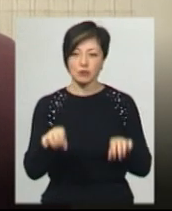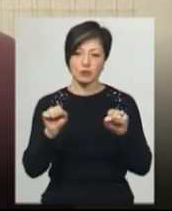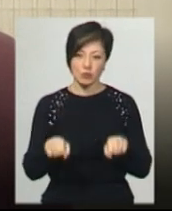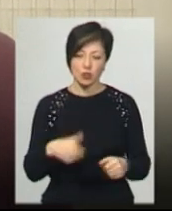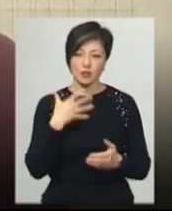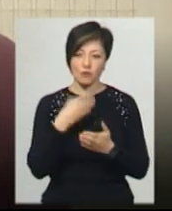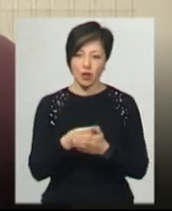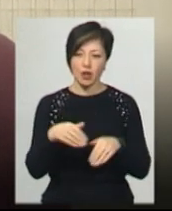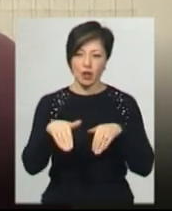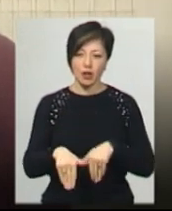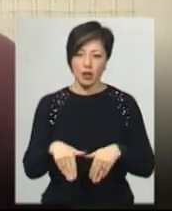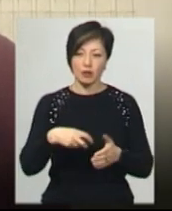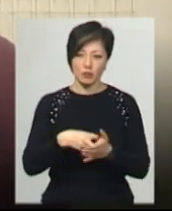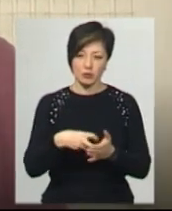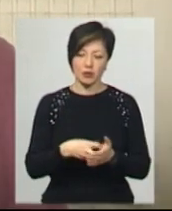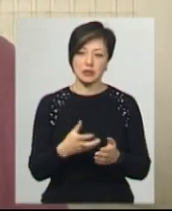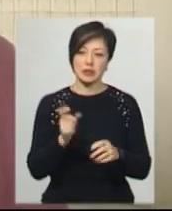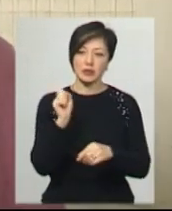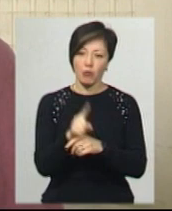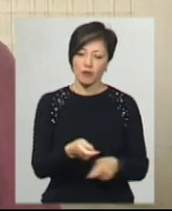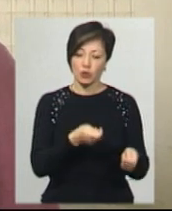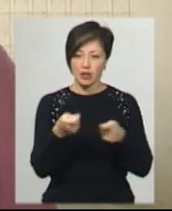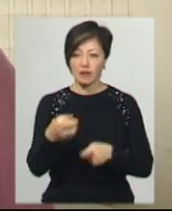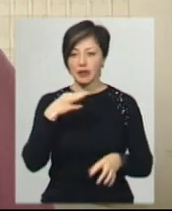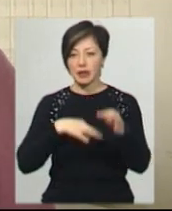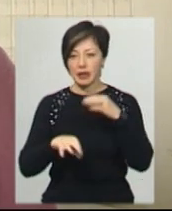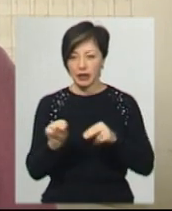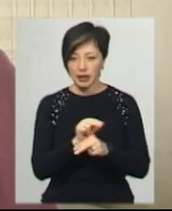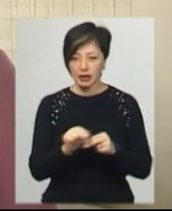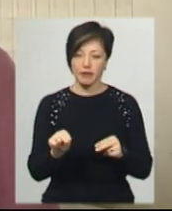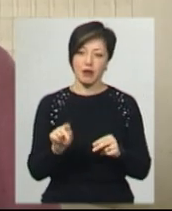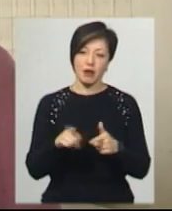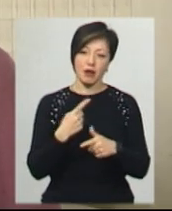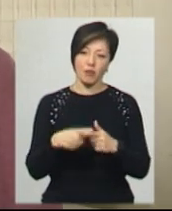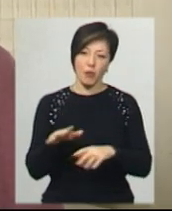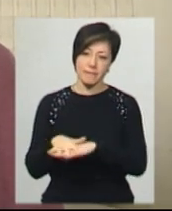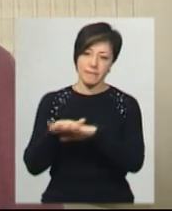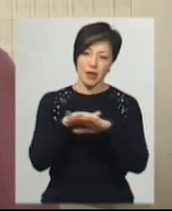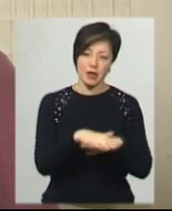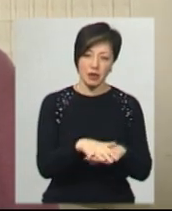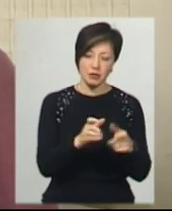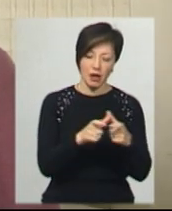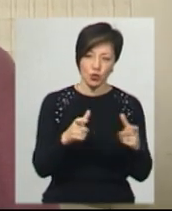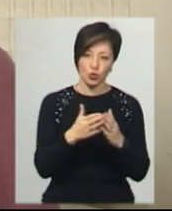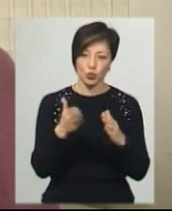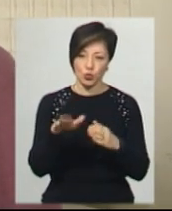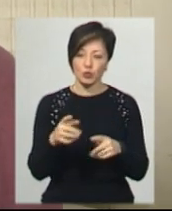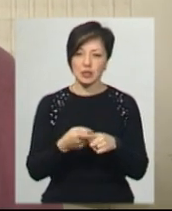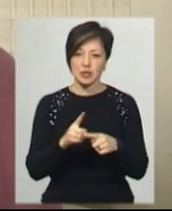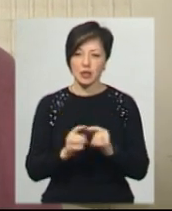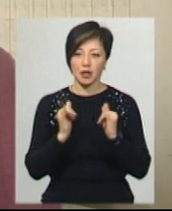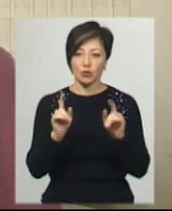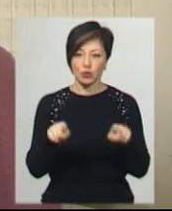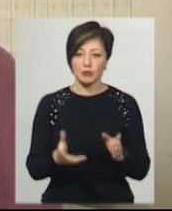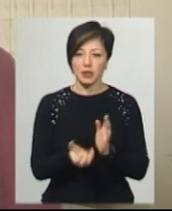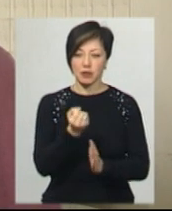своєї листоноші замовити доставку ліків, можуть замовити переказ з картки додому, це для того, щоб